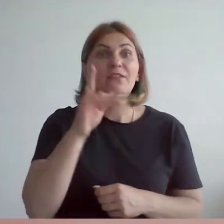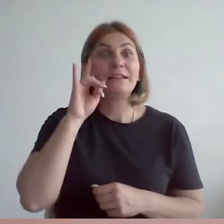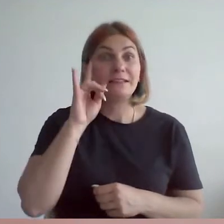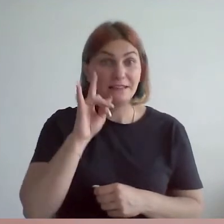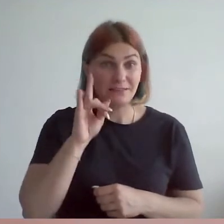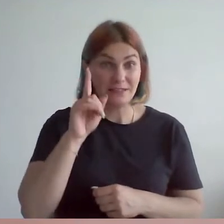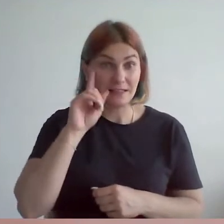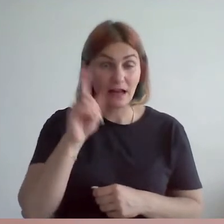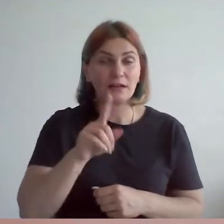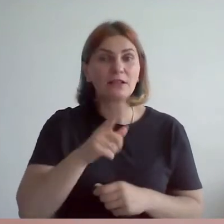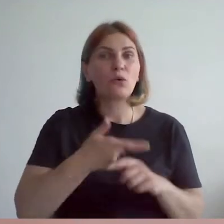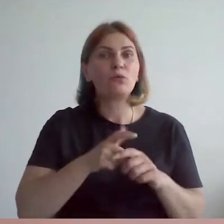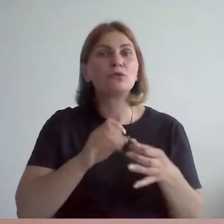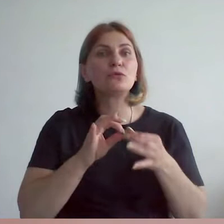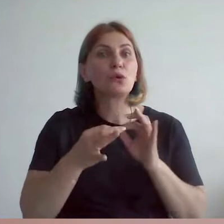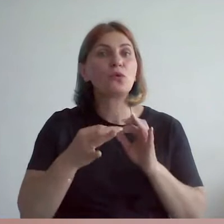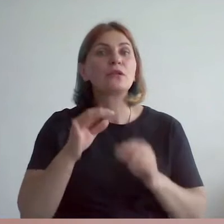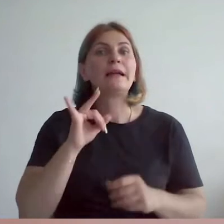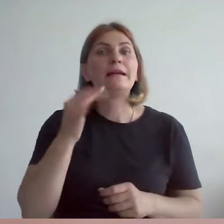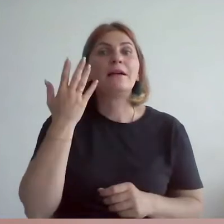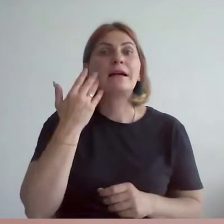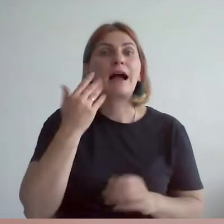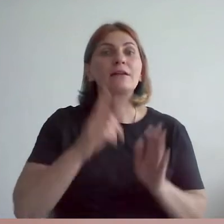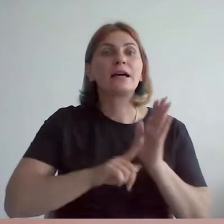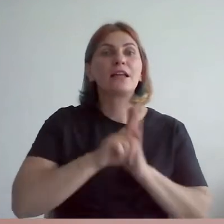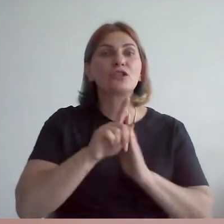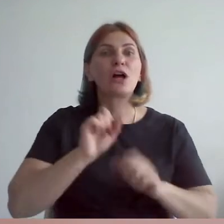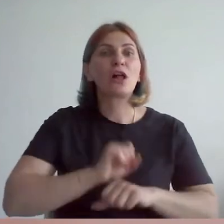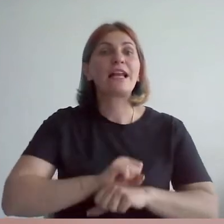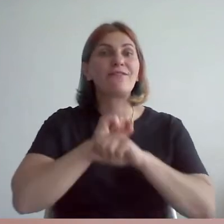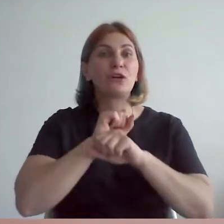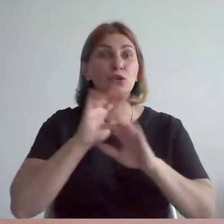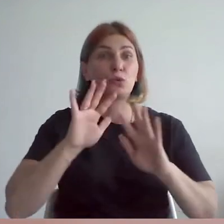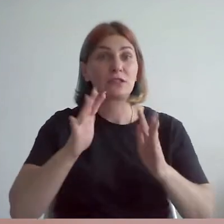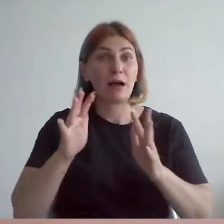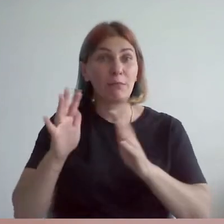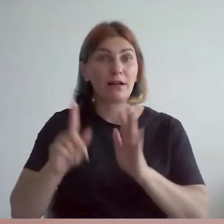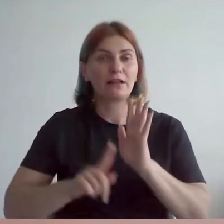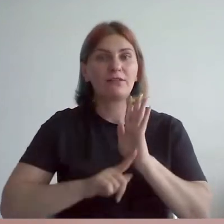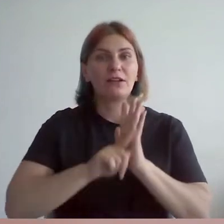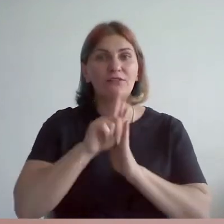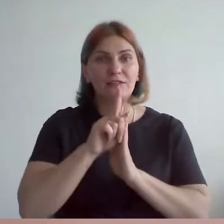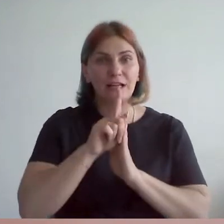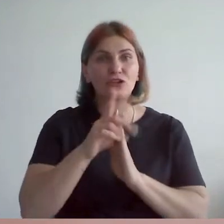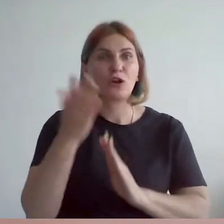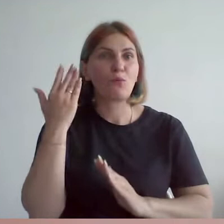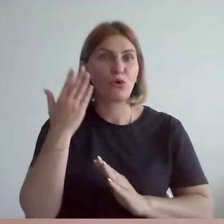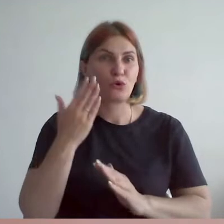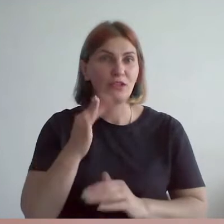И когда начались революционные события начала прошлого века,